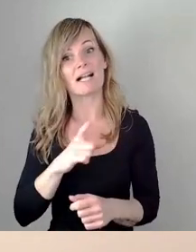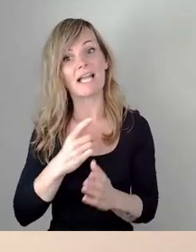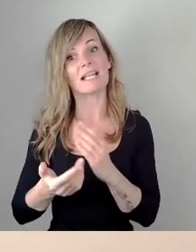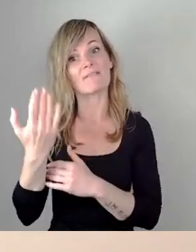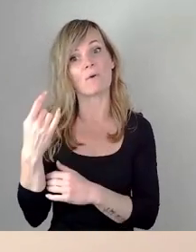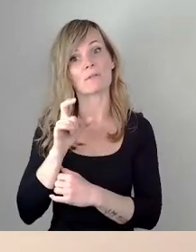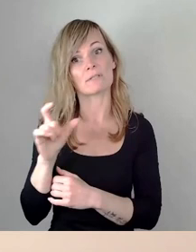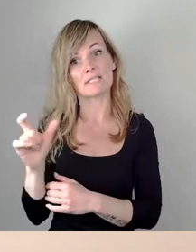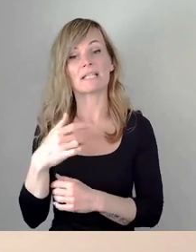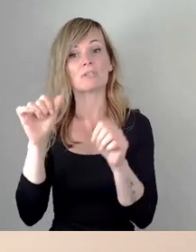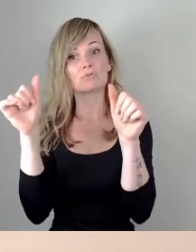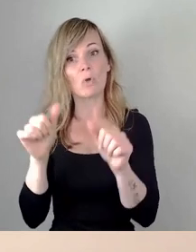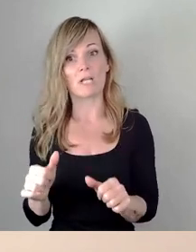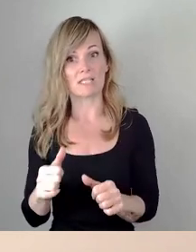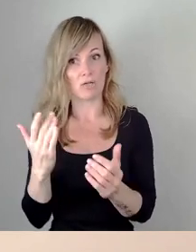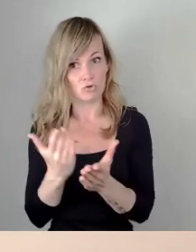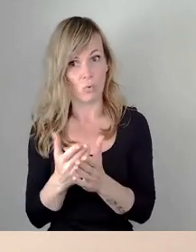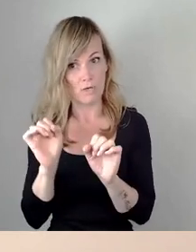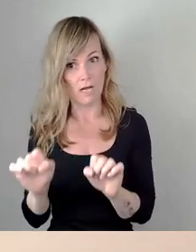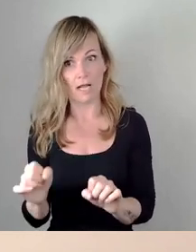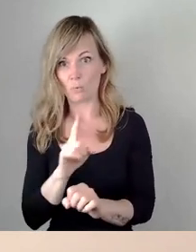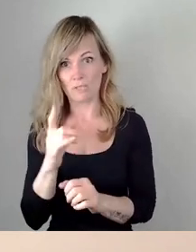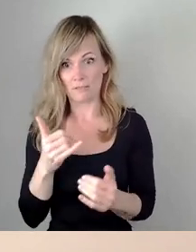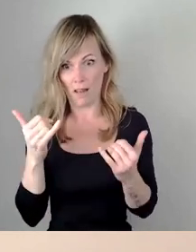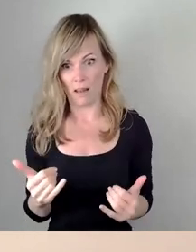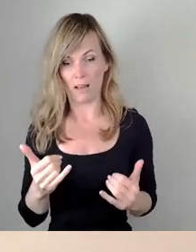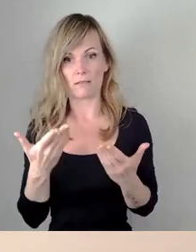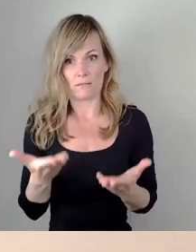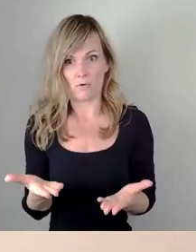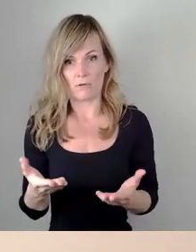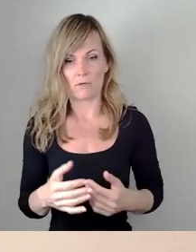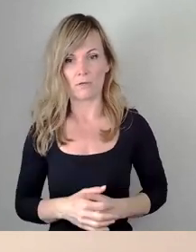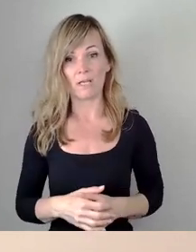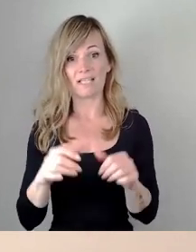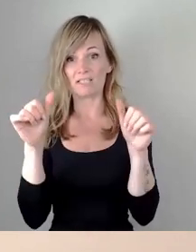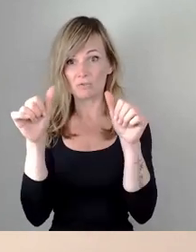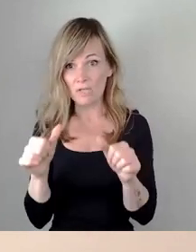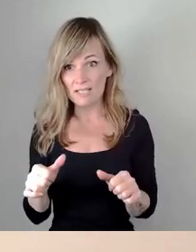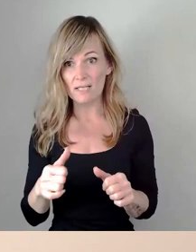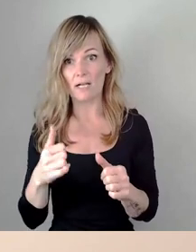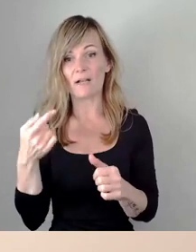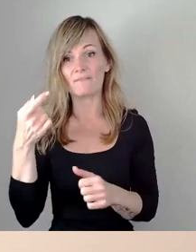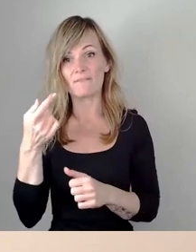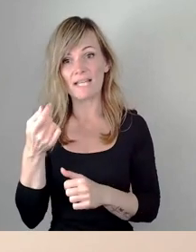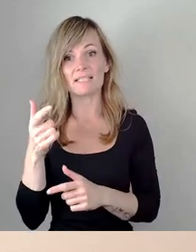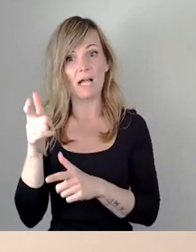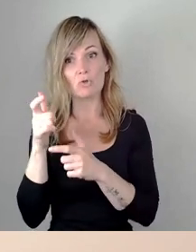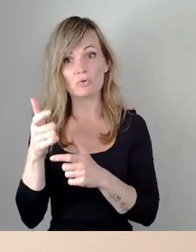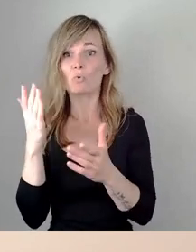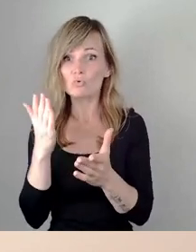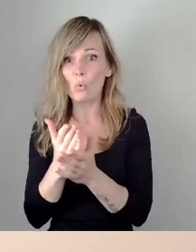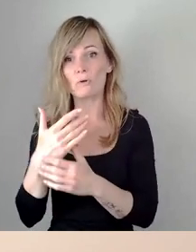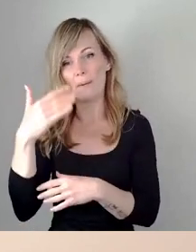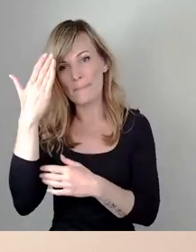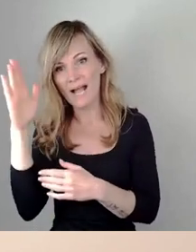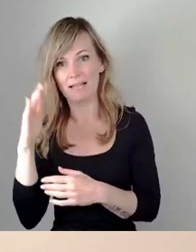können und nicht erst jetzt in der heutigen Stadtrat. Donnerstag war bereits bekannt. Im Finanzausschuss wurde berichtet, wie die Haushaltlage